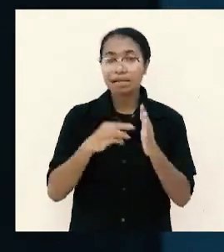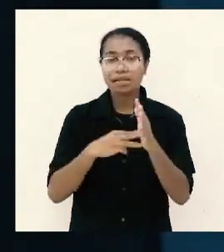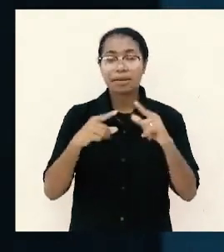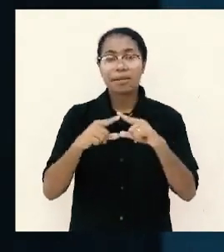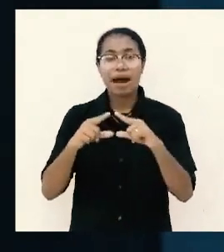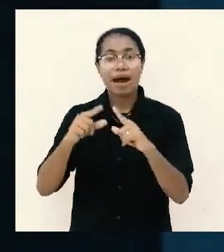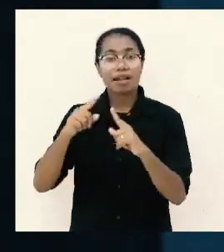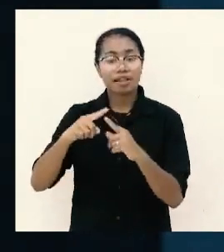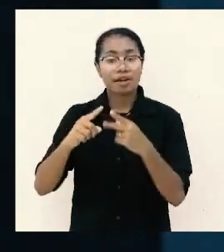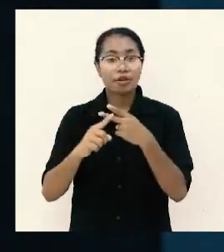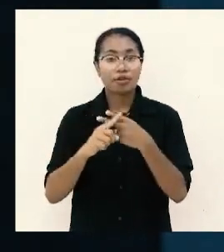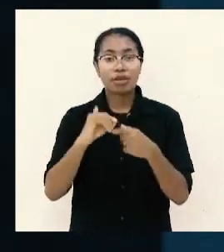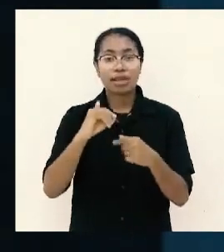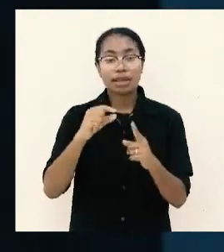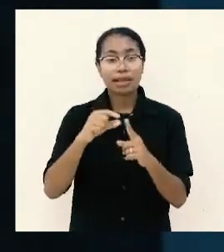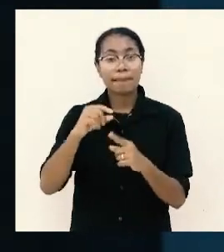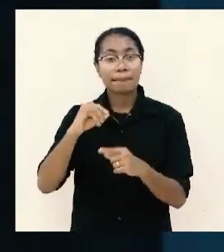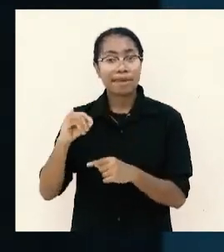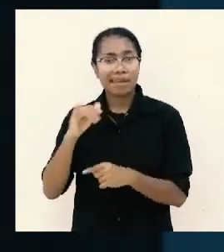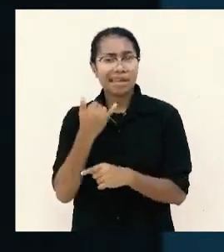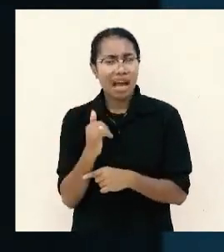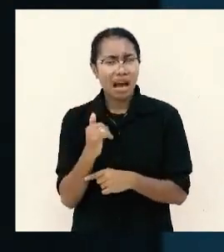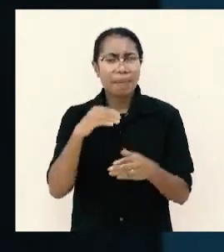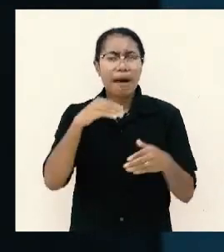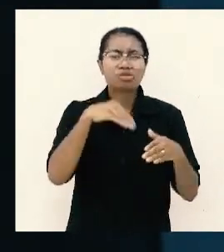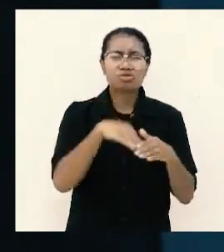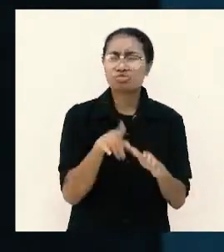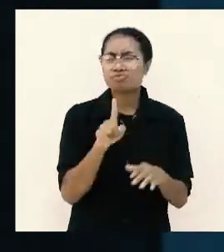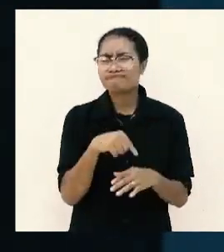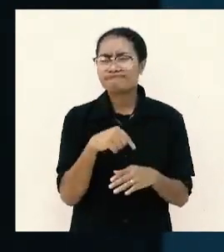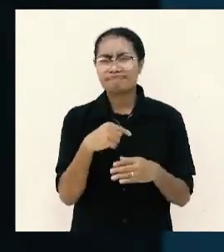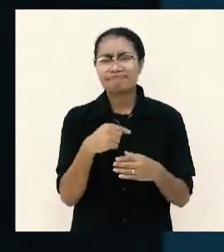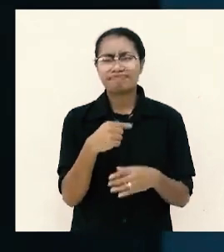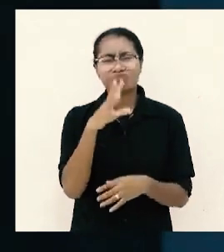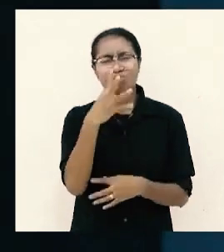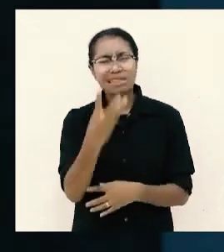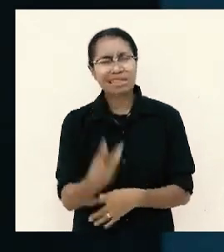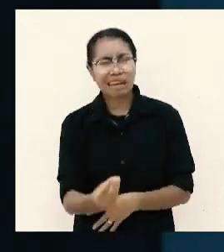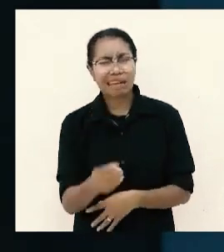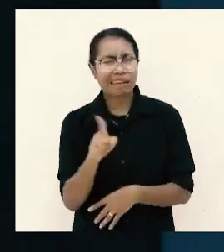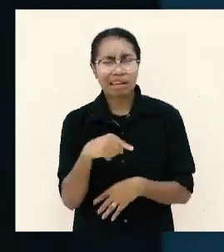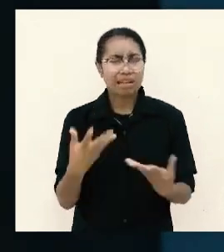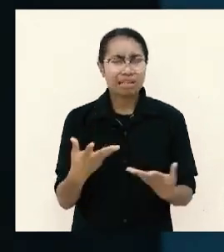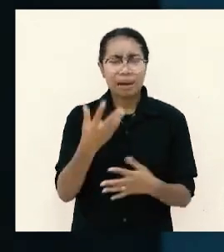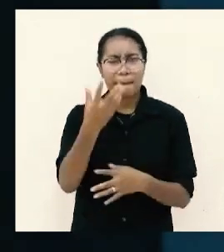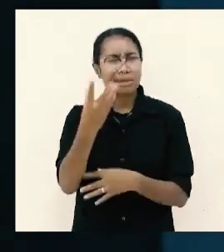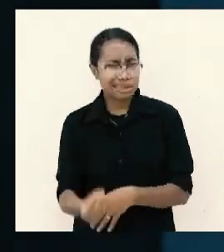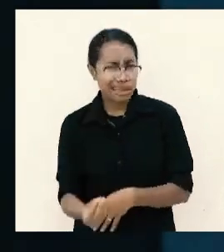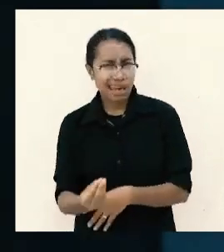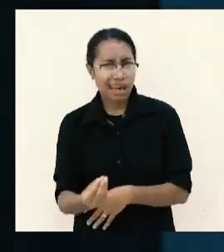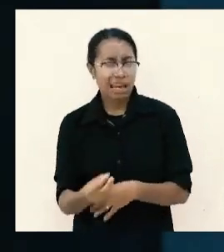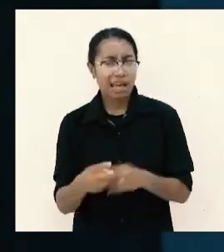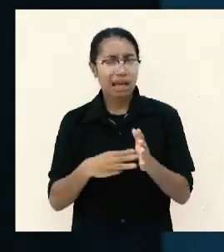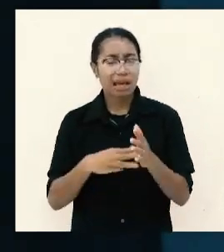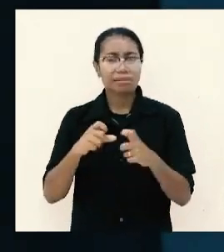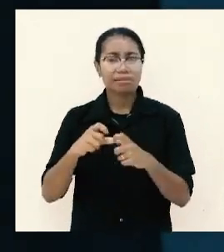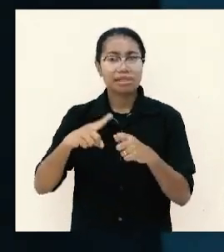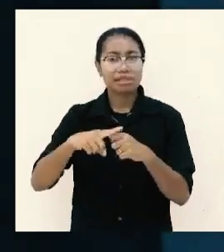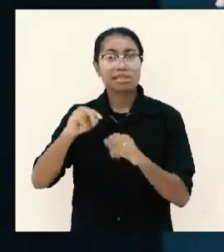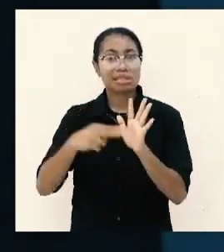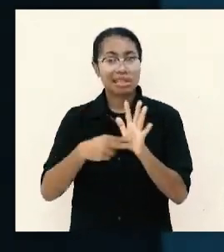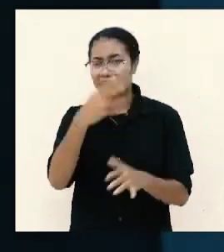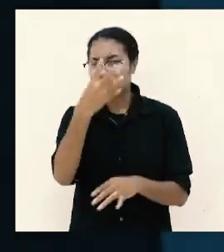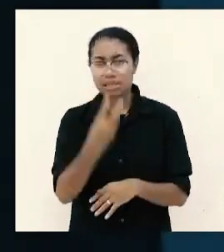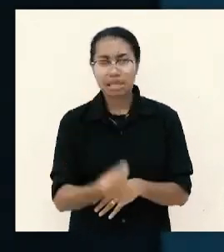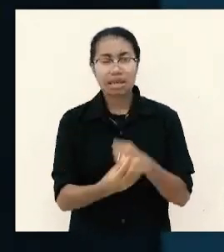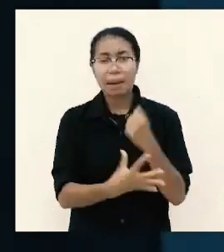termasuk jemaat di Makedonia yang sangat-sangat miskin dalam hal harta tapi dalam kemiskinan itu mereka